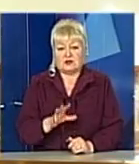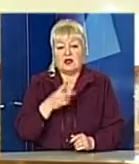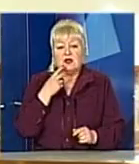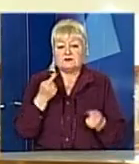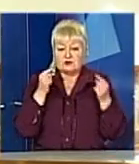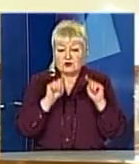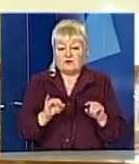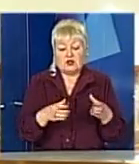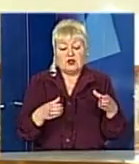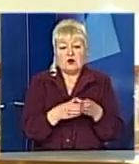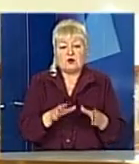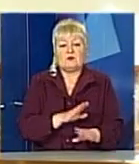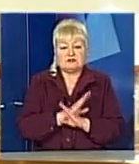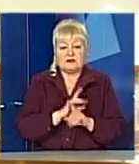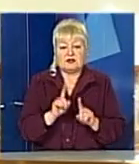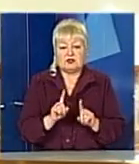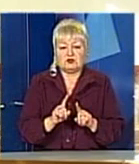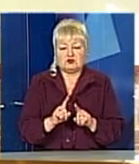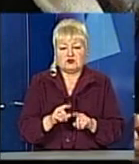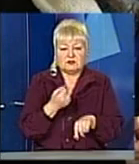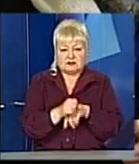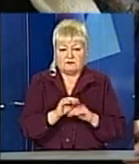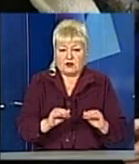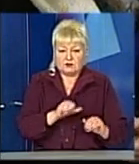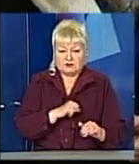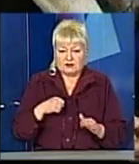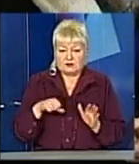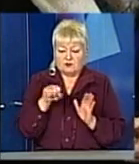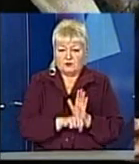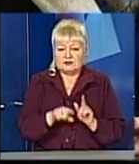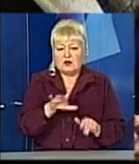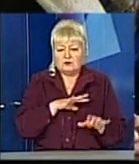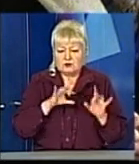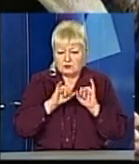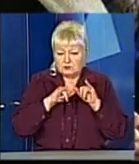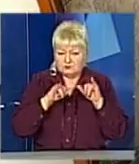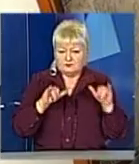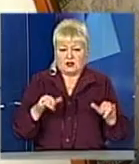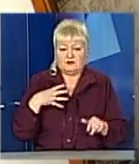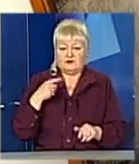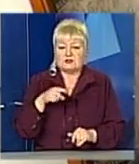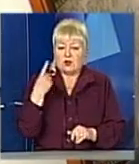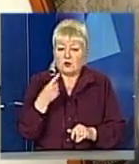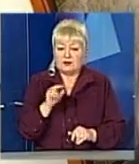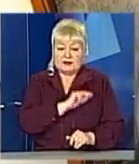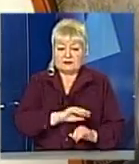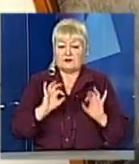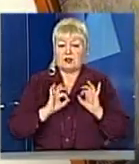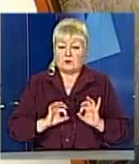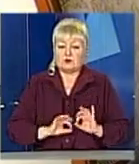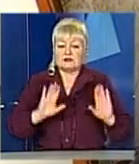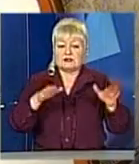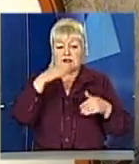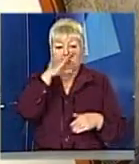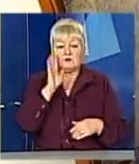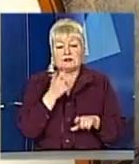так звані групи смерті, що доводять дітей до самогубства. Вони набули значного поширення у Львівській області. Працівники прокуратури закликають